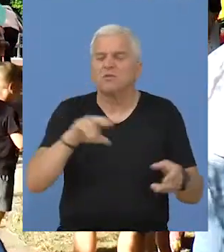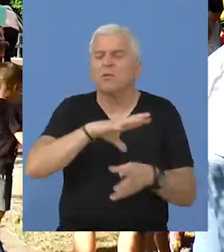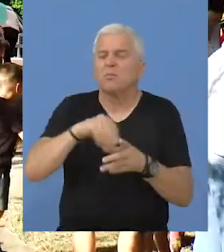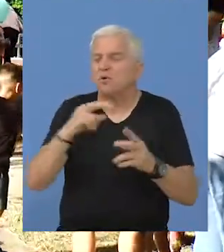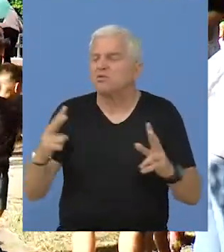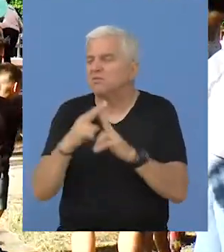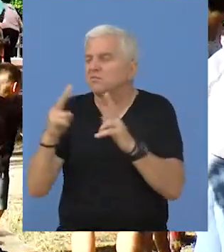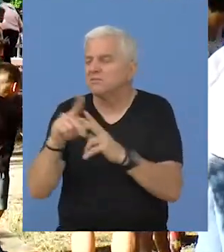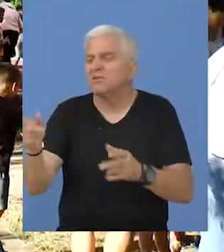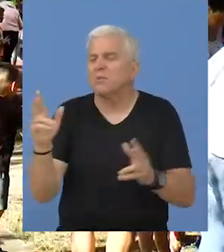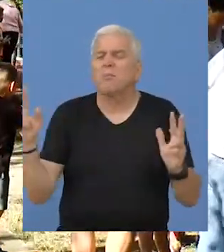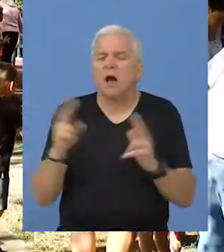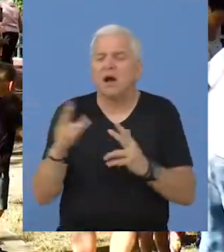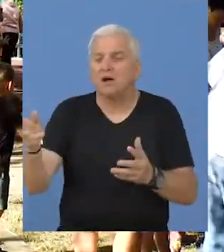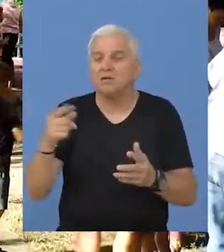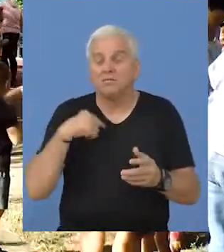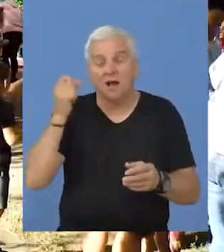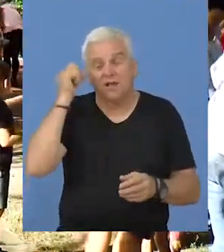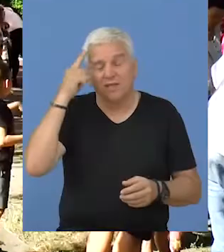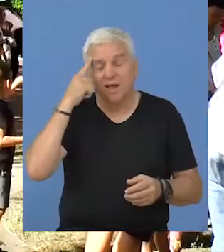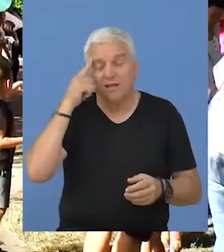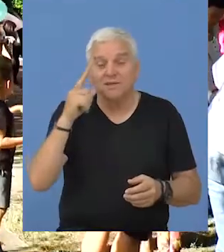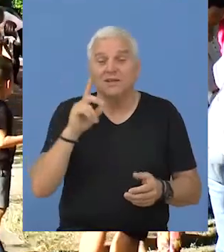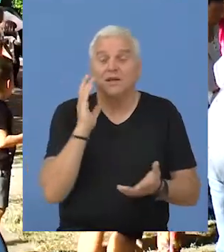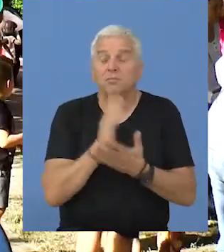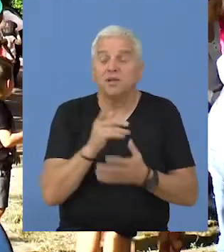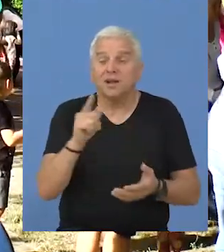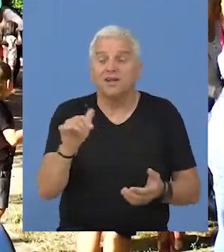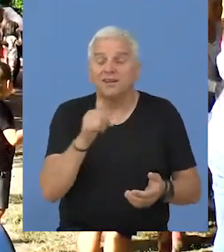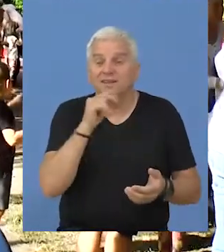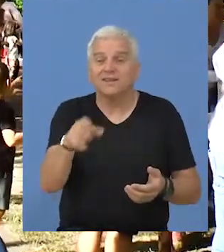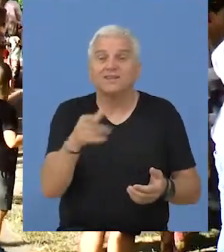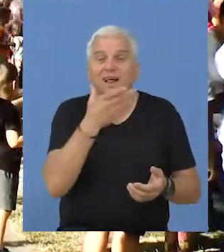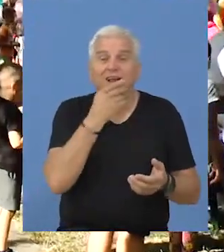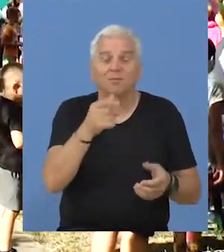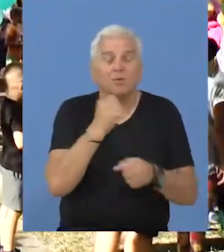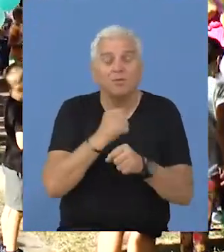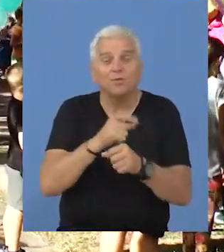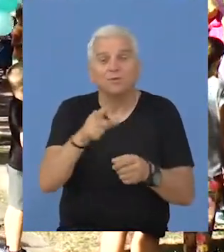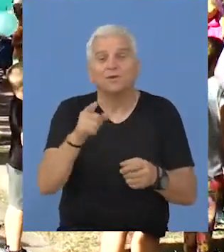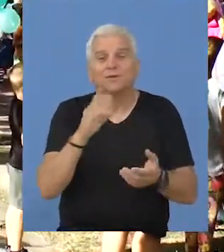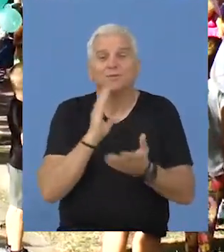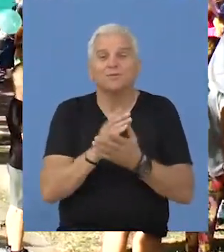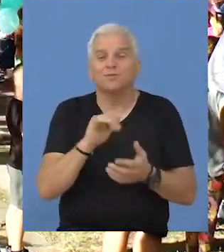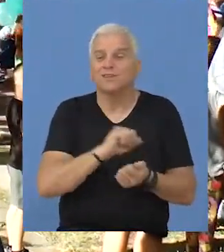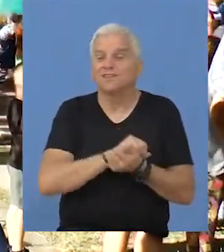porodicama. I zamisl naša je bila da mi nešto tako napravimo da